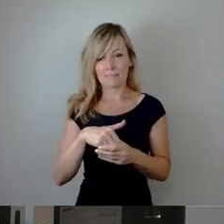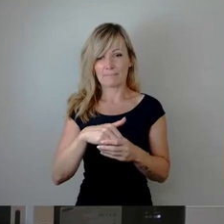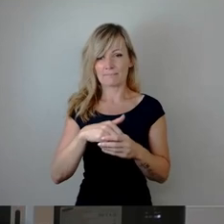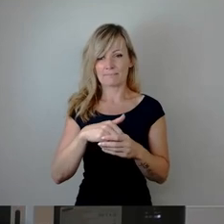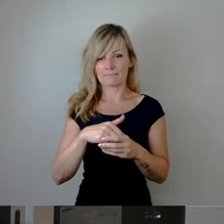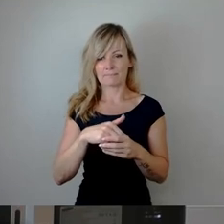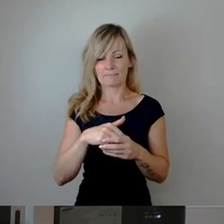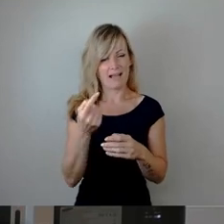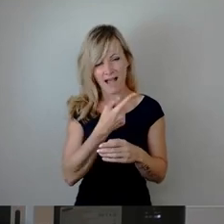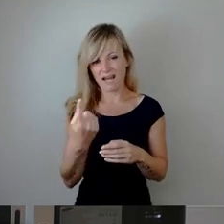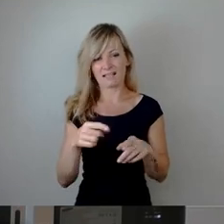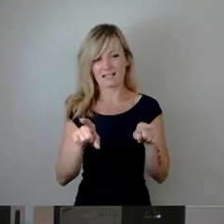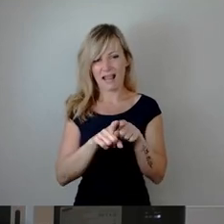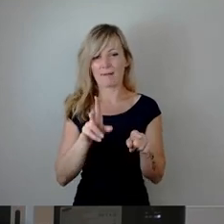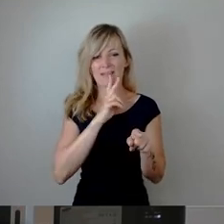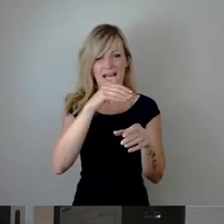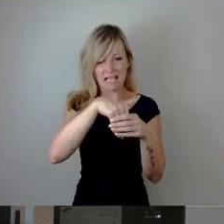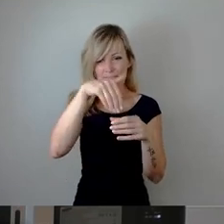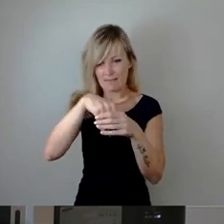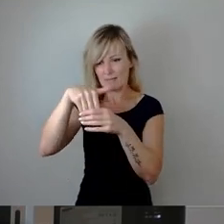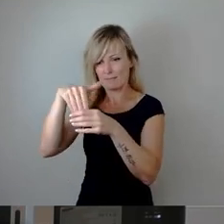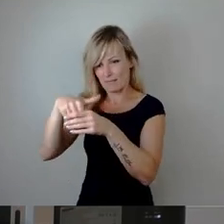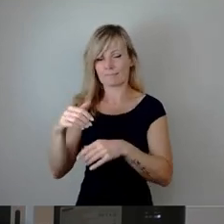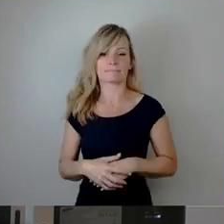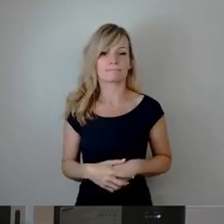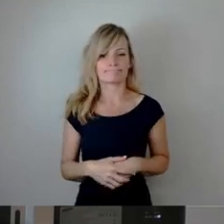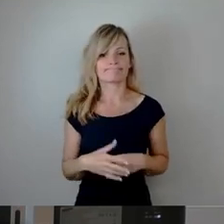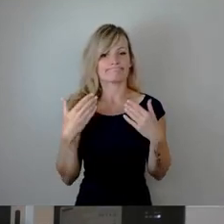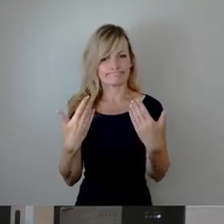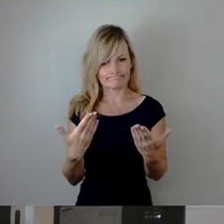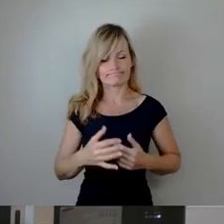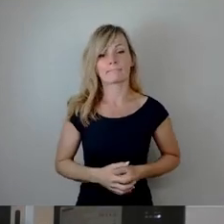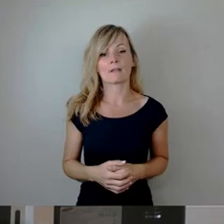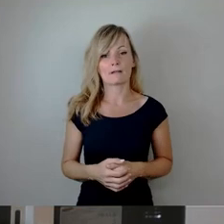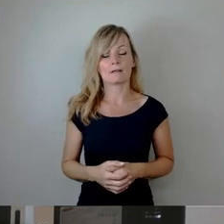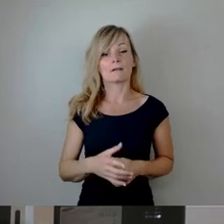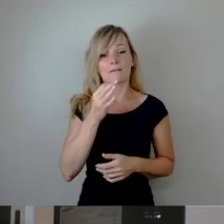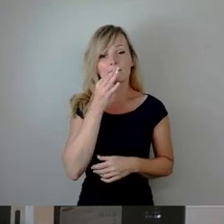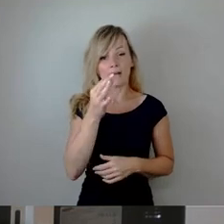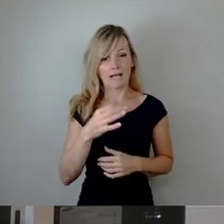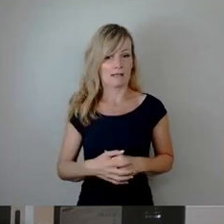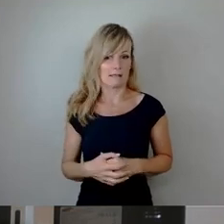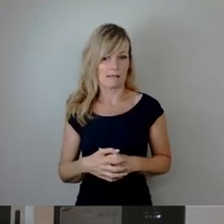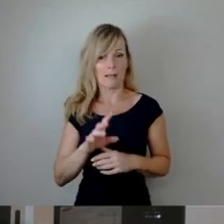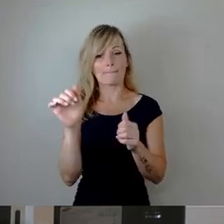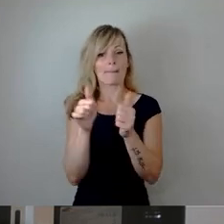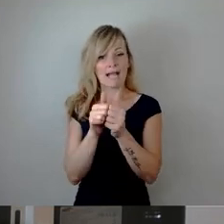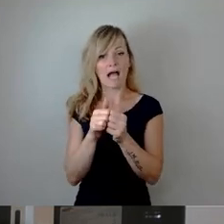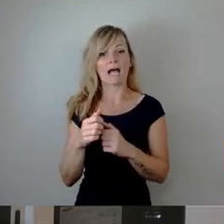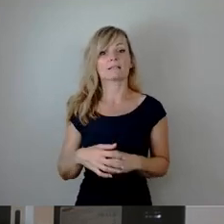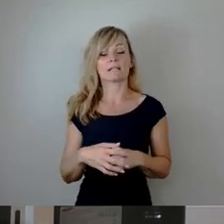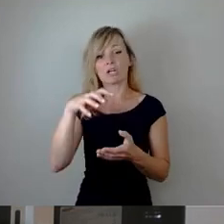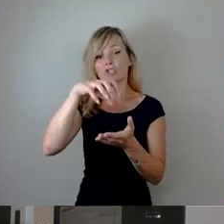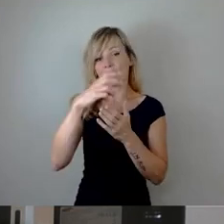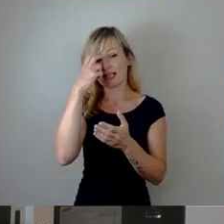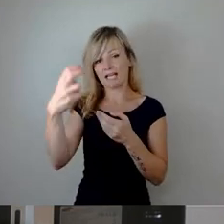zugrunde liegt. Entscheidend für die Frage, ob jemand aus dem Stadtrat oder aus den Beiräten ausscheiden kann, ist